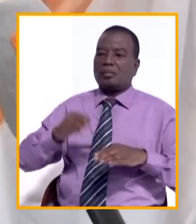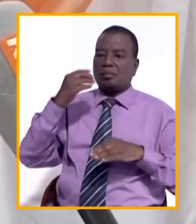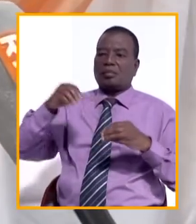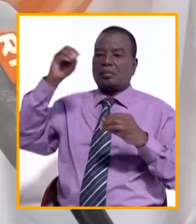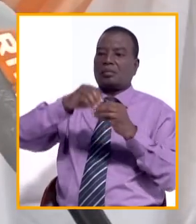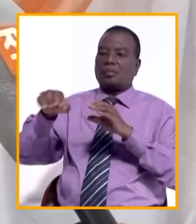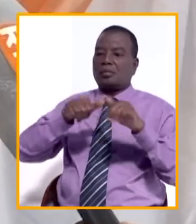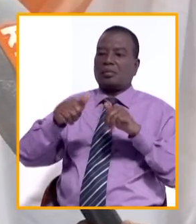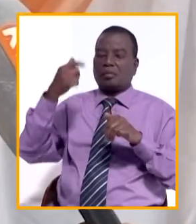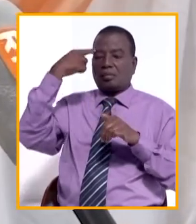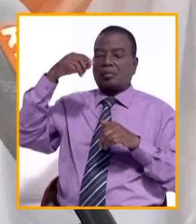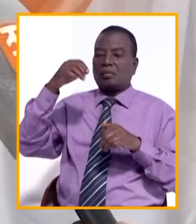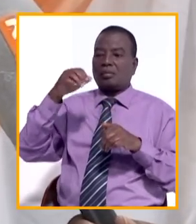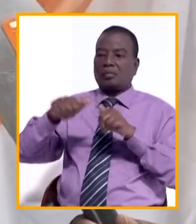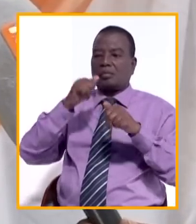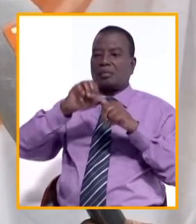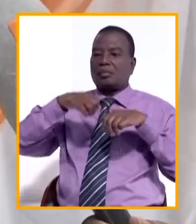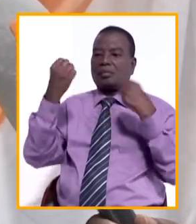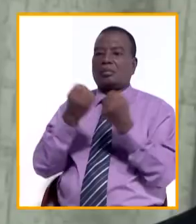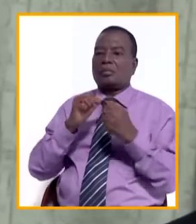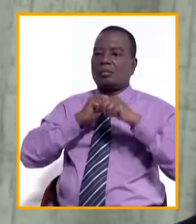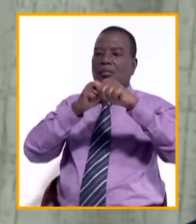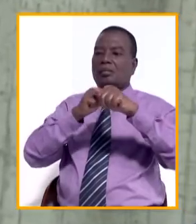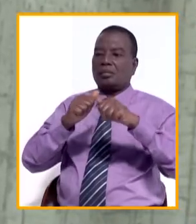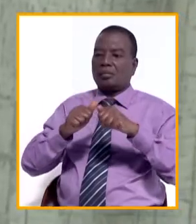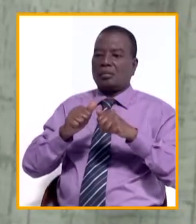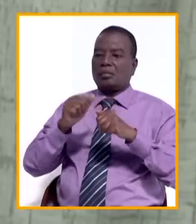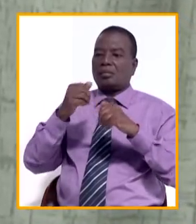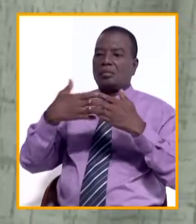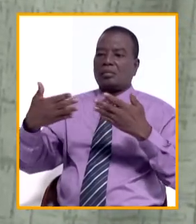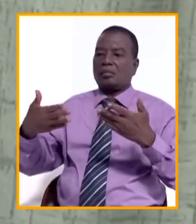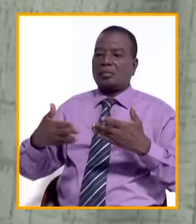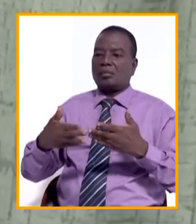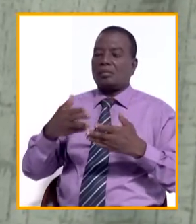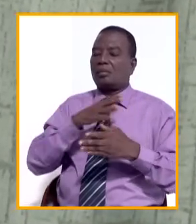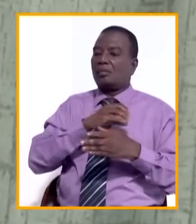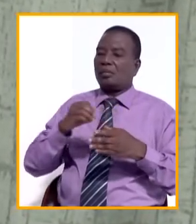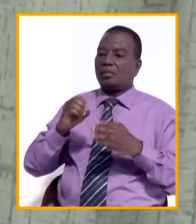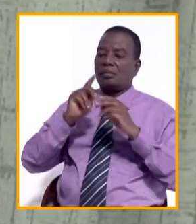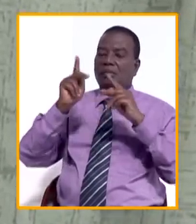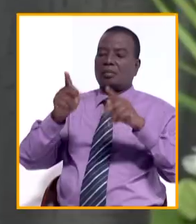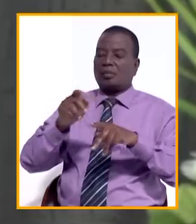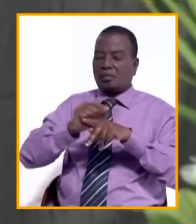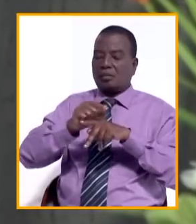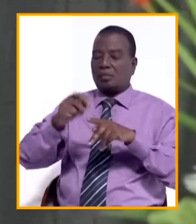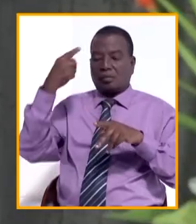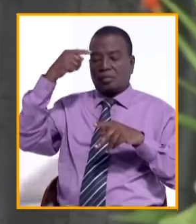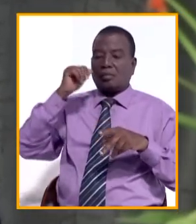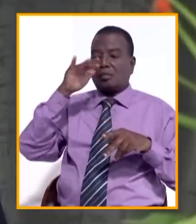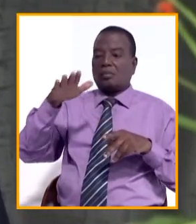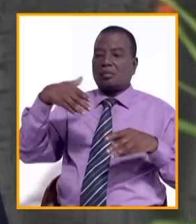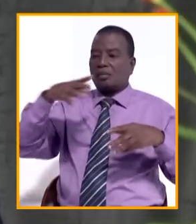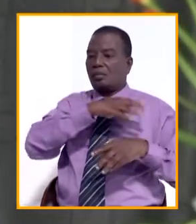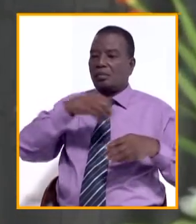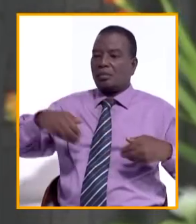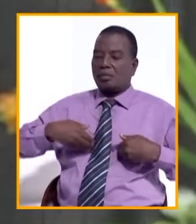des populations. Action sociale, sécurité, infrastructures et des opportunités de formation au profit des femmes et des